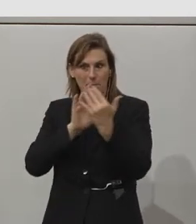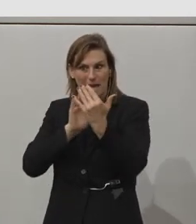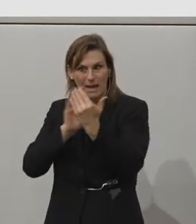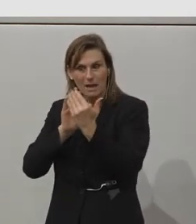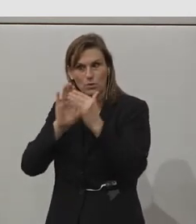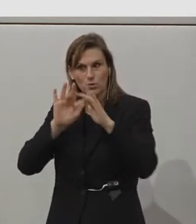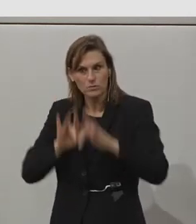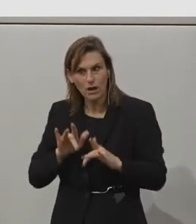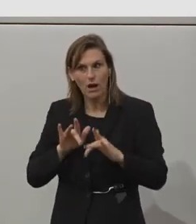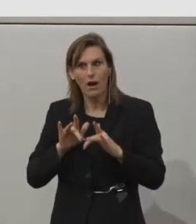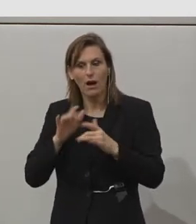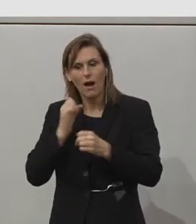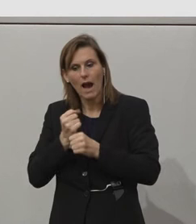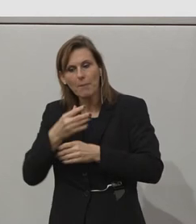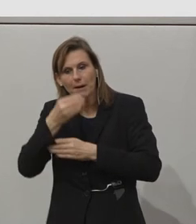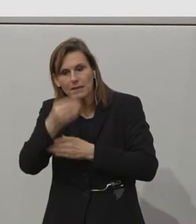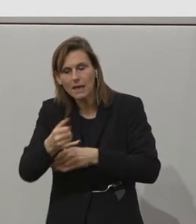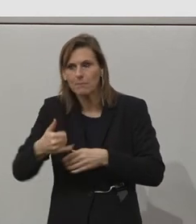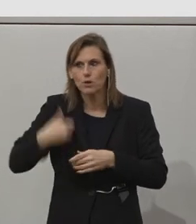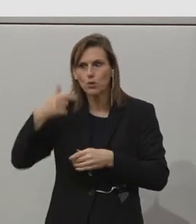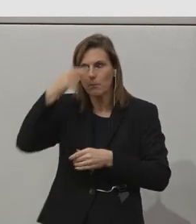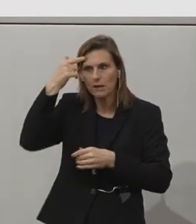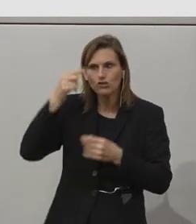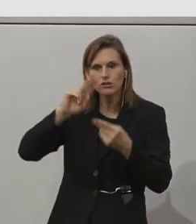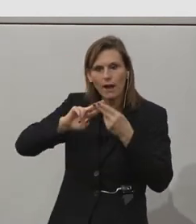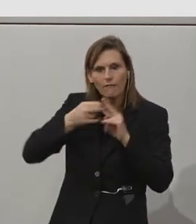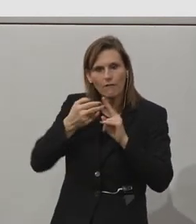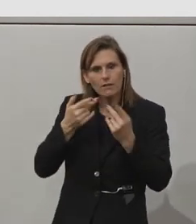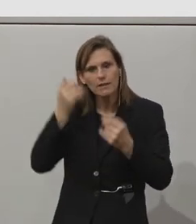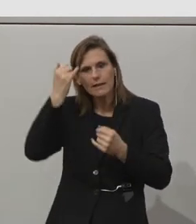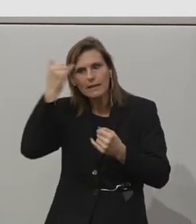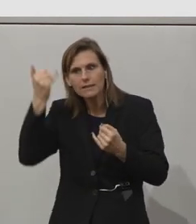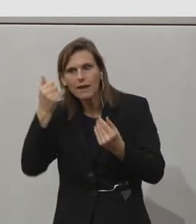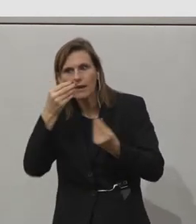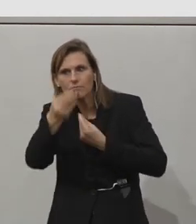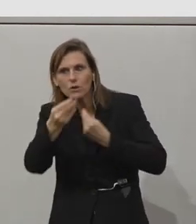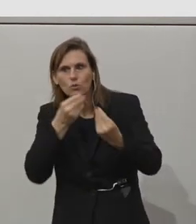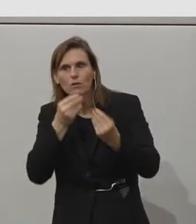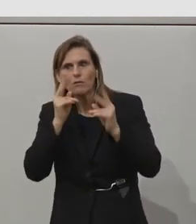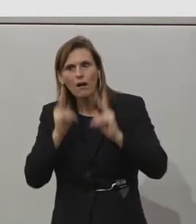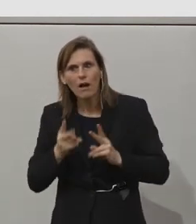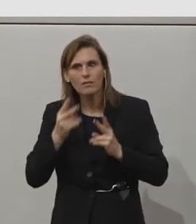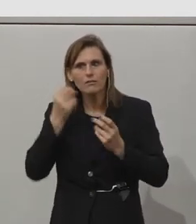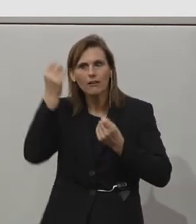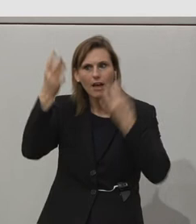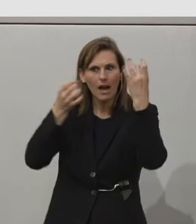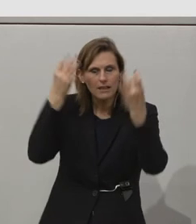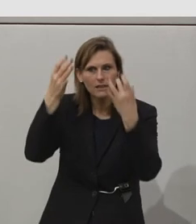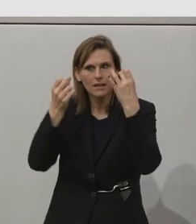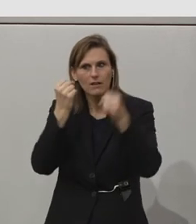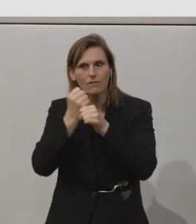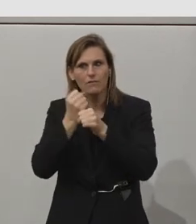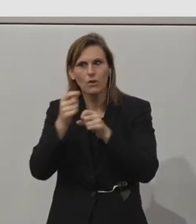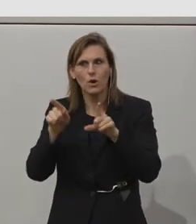wo sich potenzielle Arbeitgeber und Jugendliche treffen, Ideen austauschen, kreativ sein können. Es ist ein